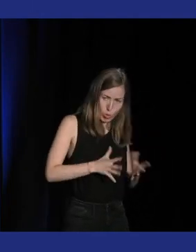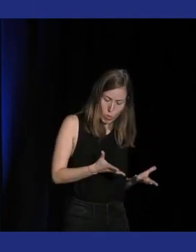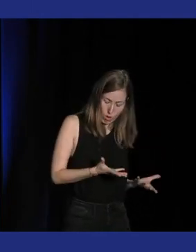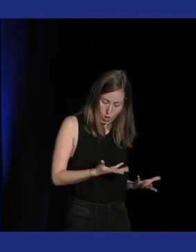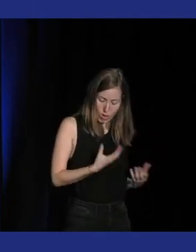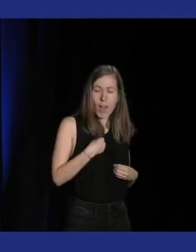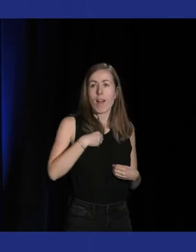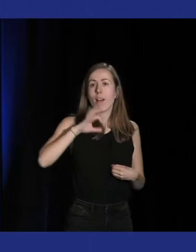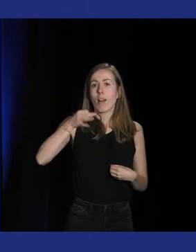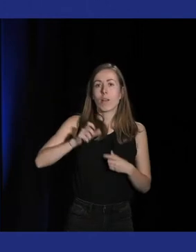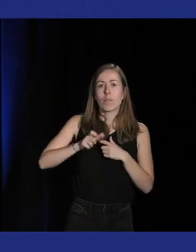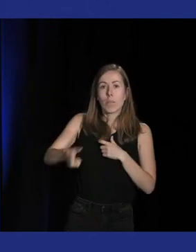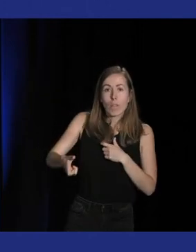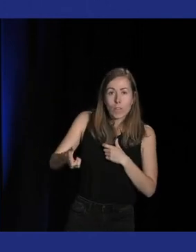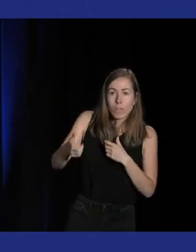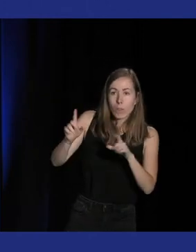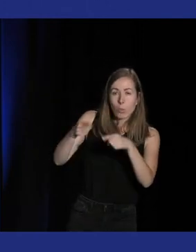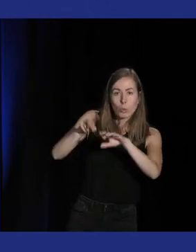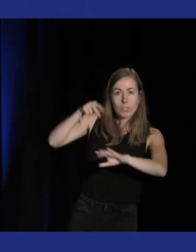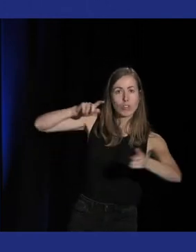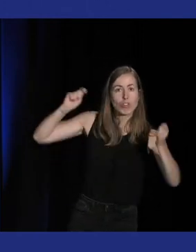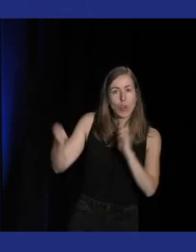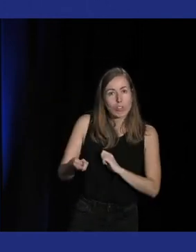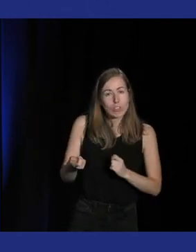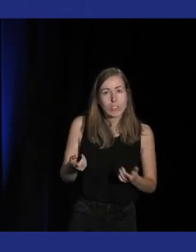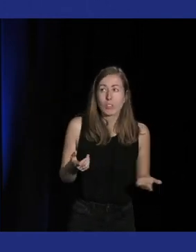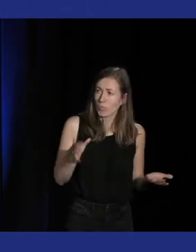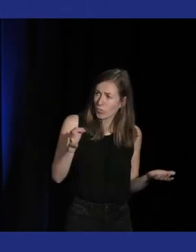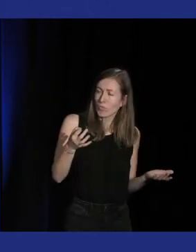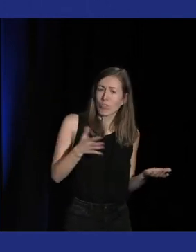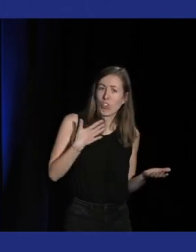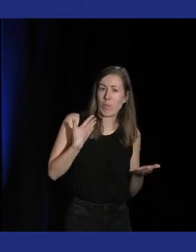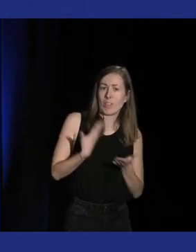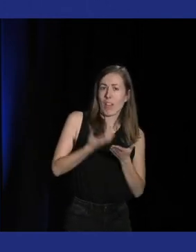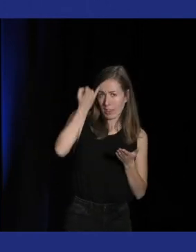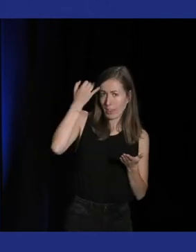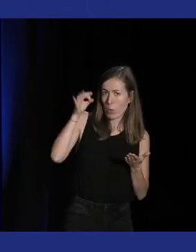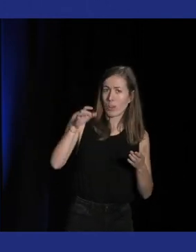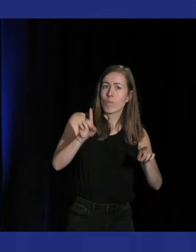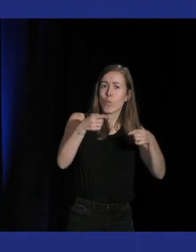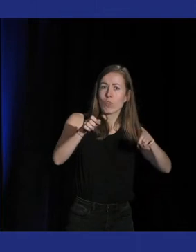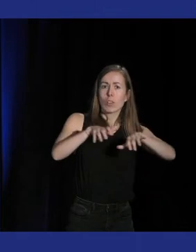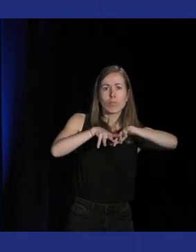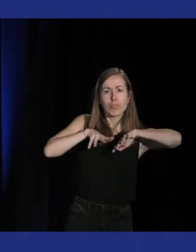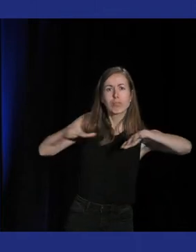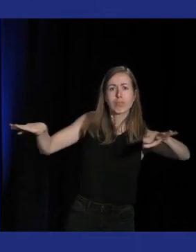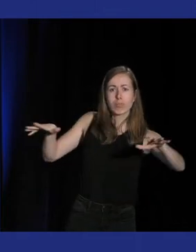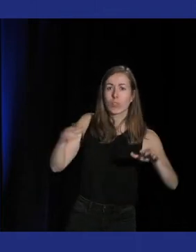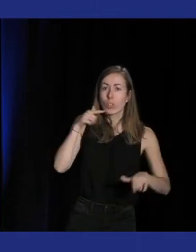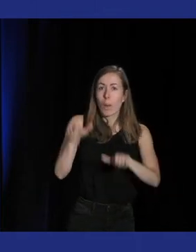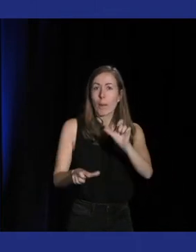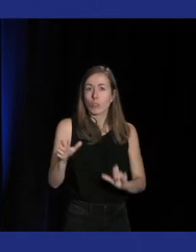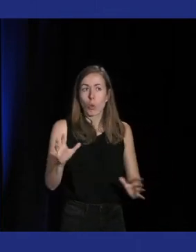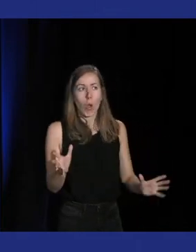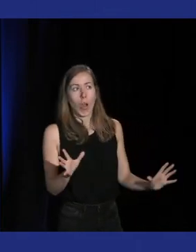peut servir de vulgarisation justement et d'un accès à la musique différente ? Vulgarisation ouais j'aime bien l'idée parce qu'effectivement il un peu ce côté on va démystifier la musique